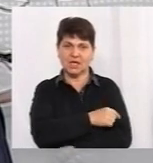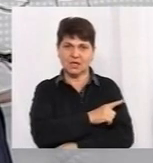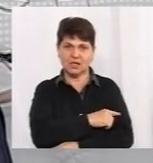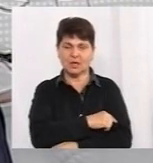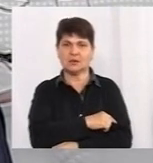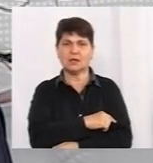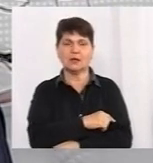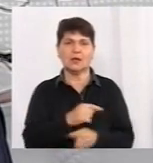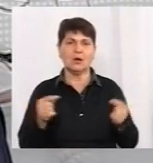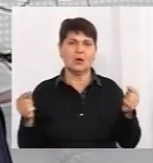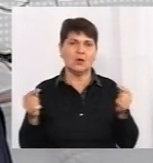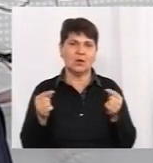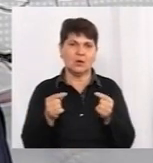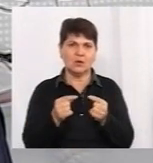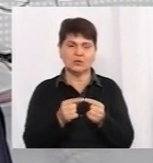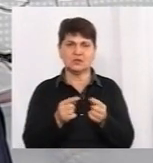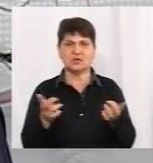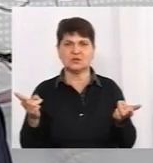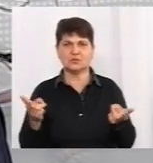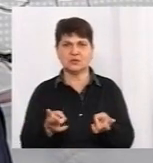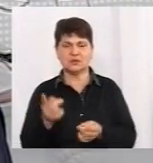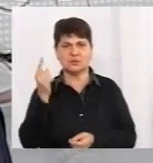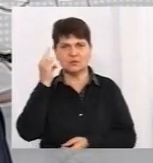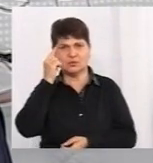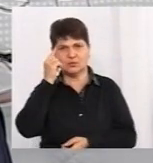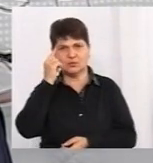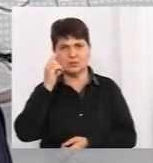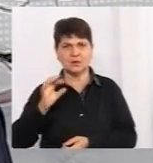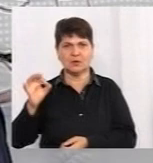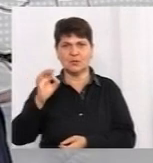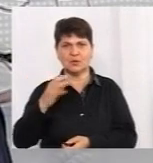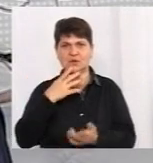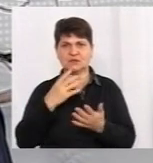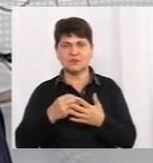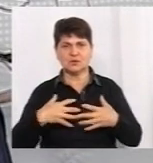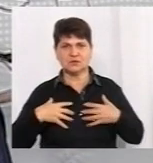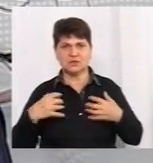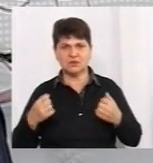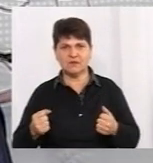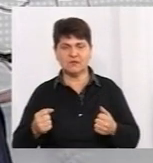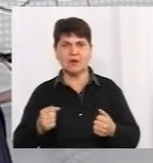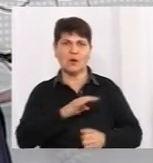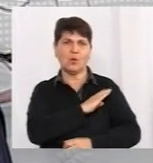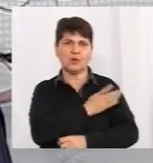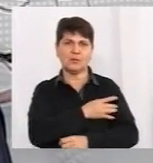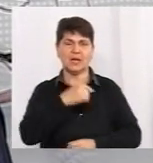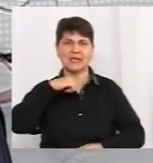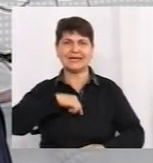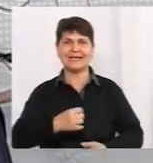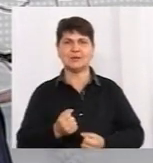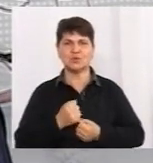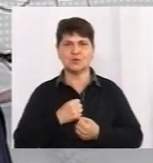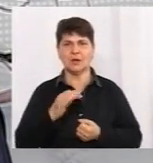Однозначно потрібно думати про своє здоров'я, укропляти імунітет і уникати